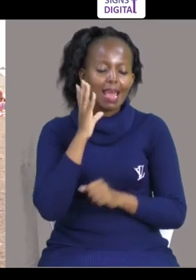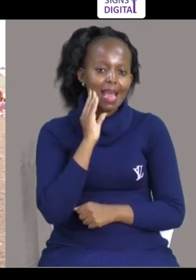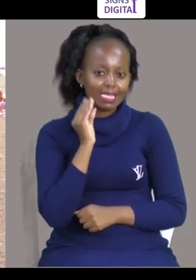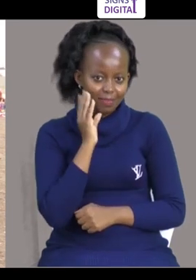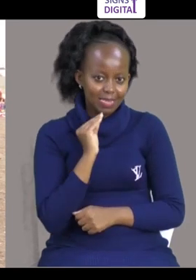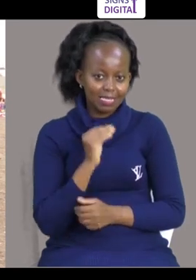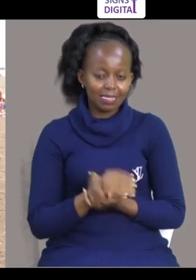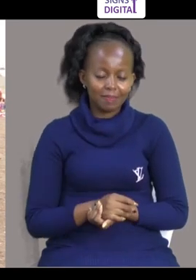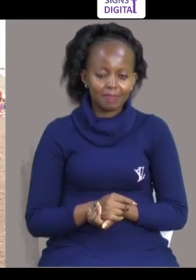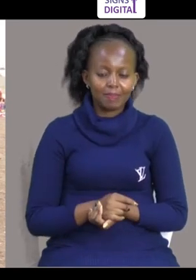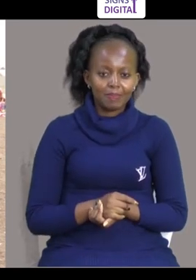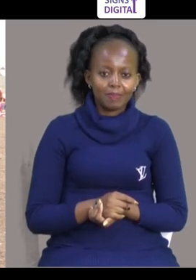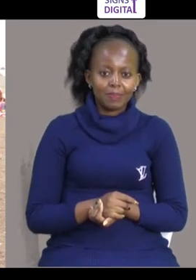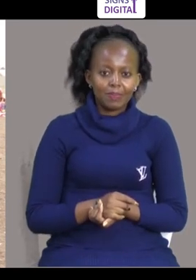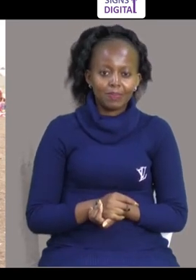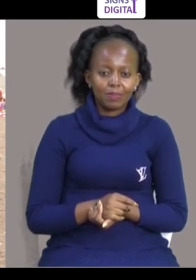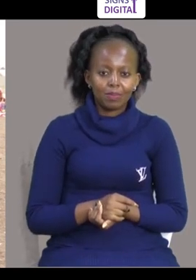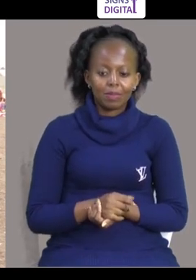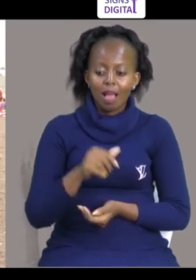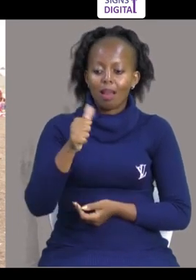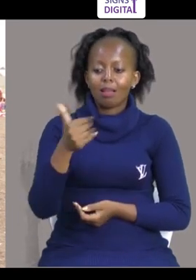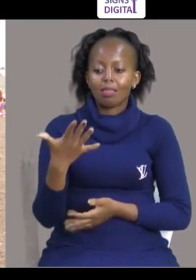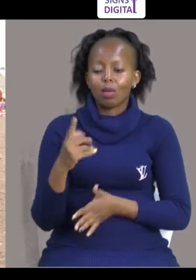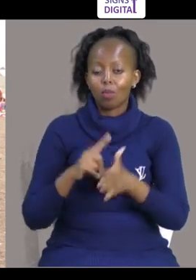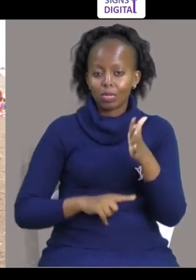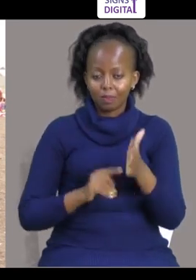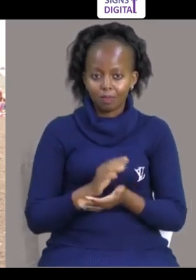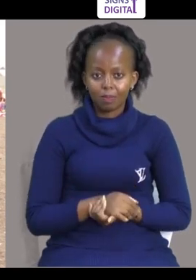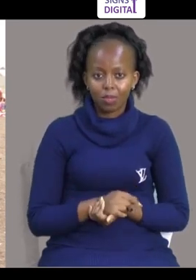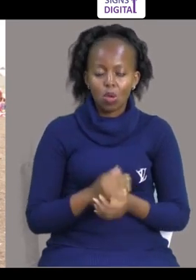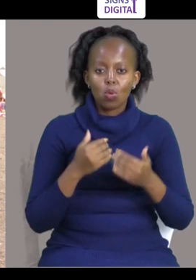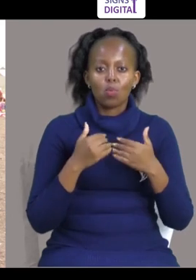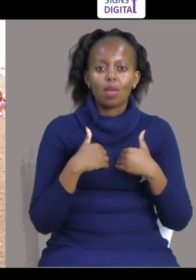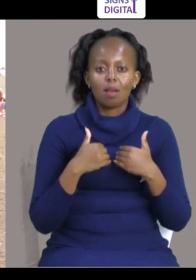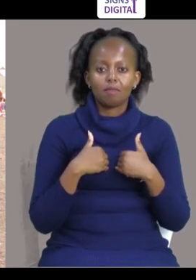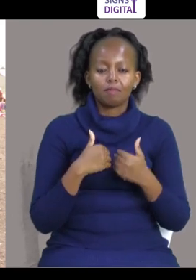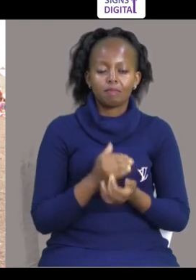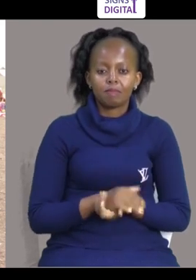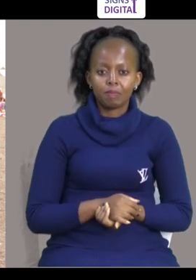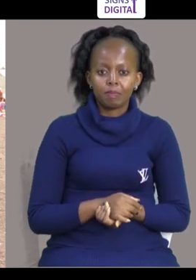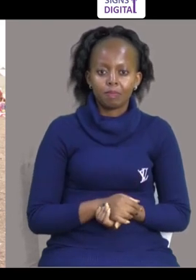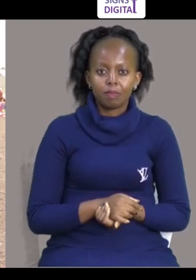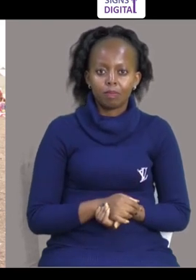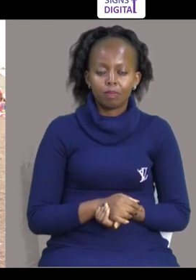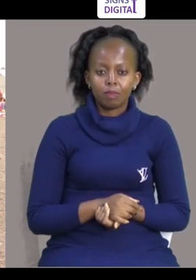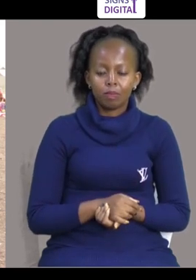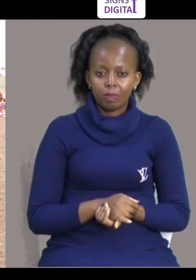ni walemavu uweze kwafikia chene mashinani jaboli gine tuko na